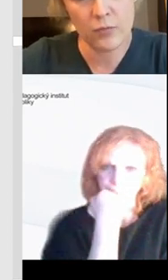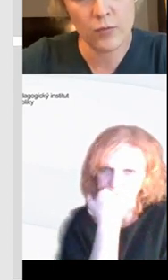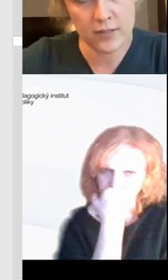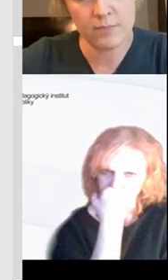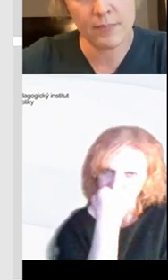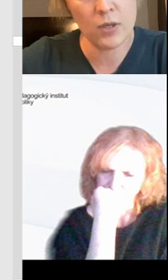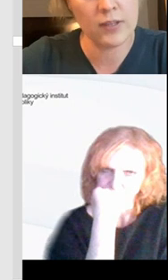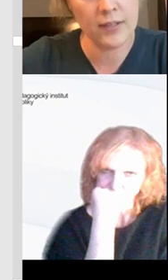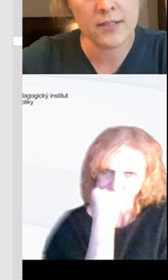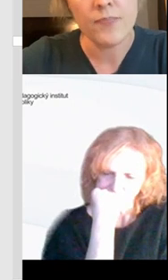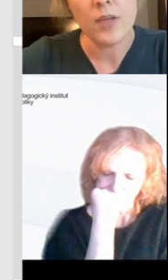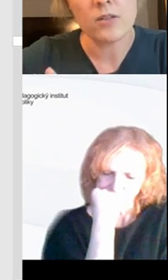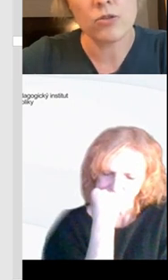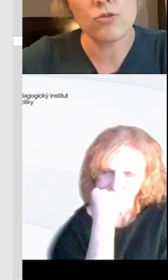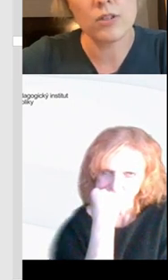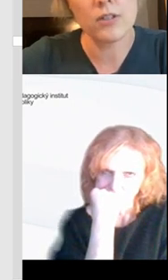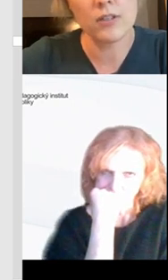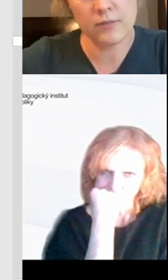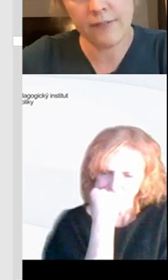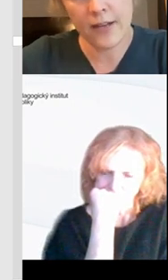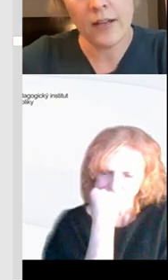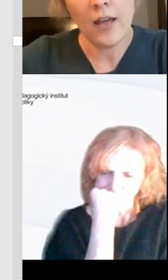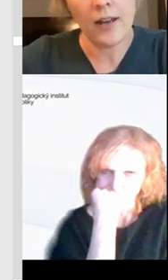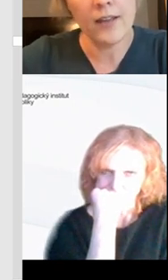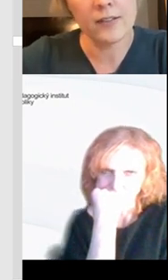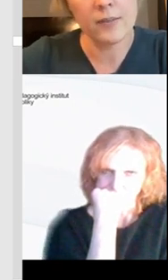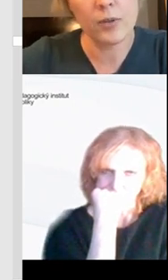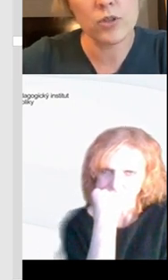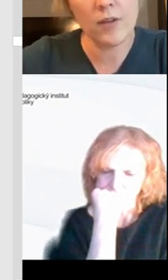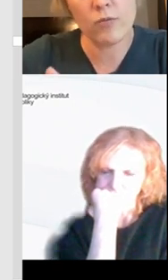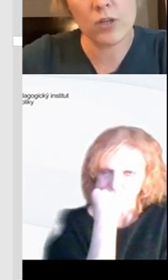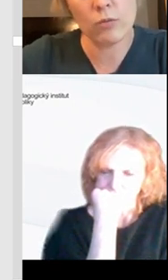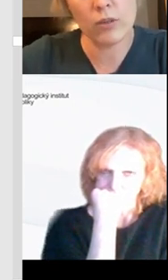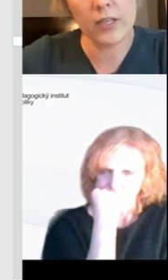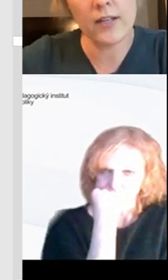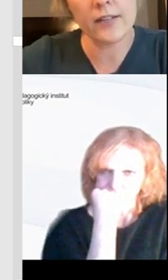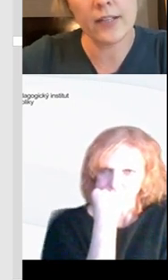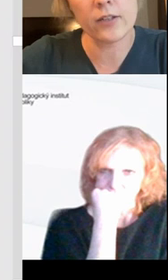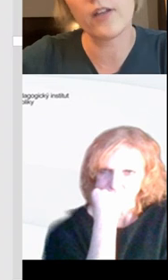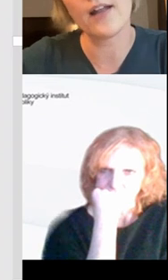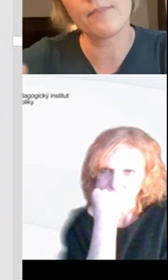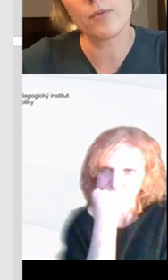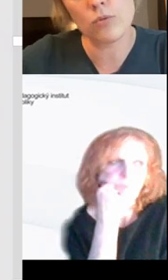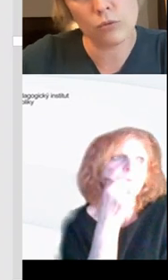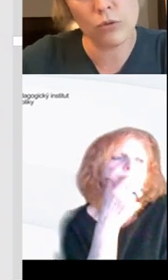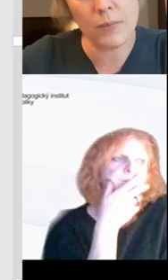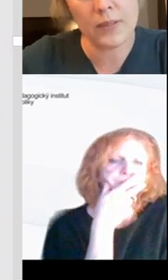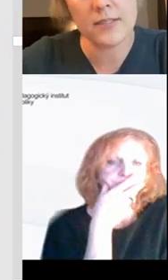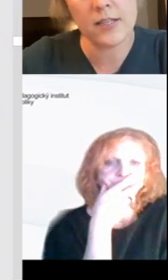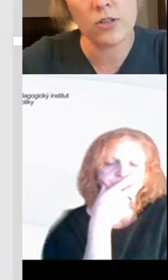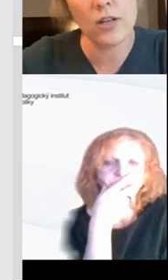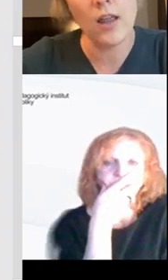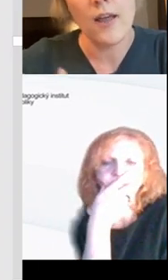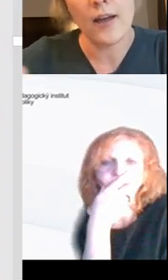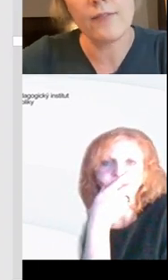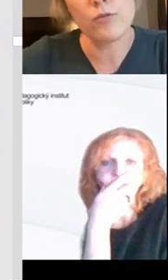papírovou věc, papírový text, což je fajn, ale proč nevyužít tu digitální technologii a neposunout tu